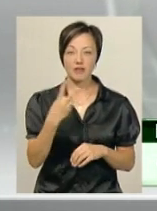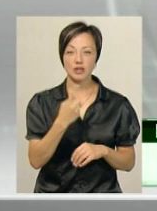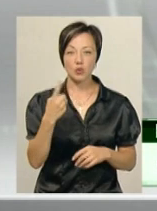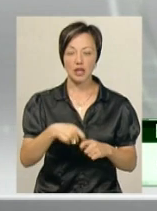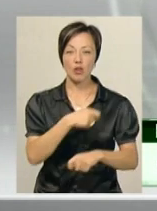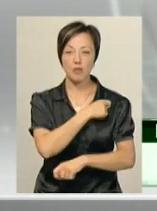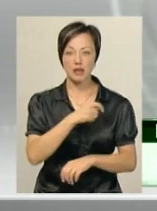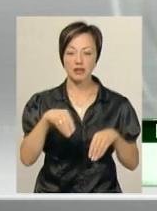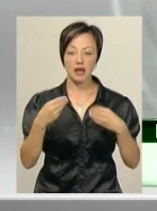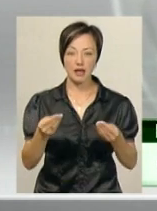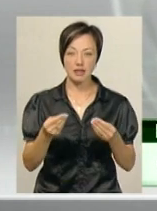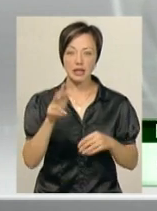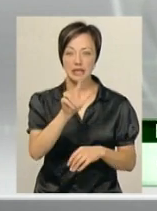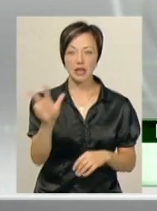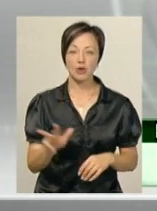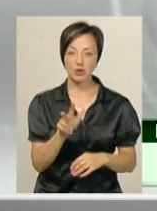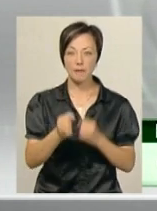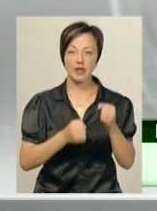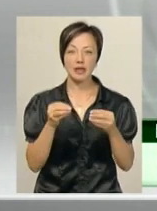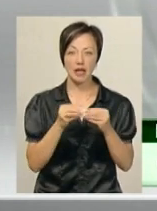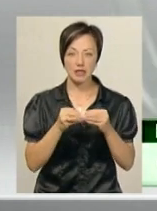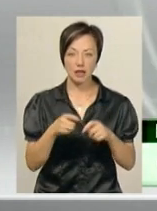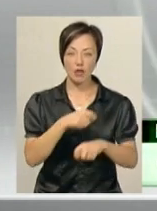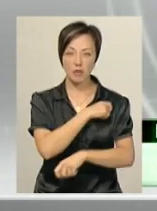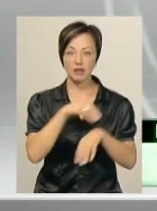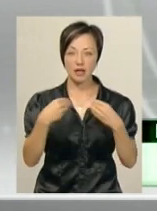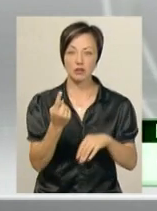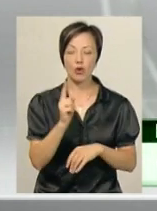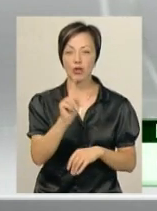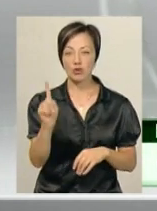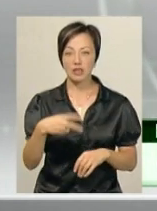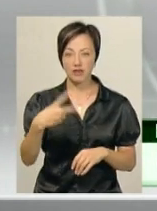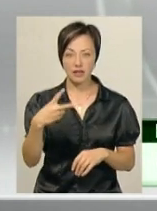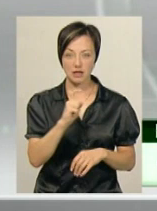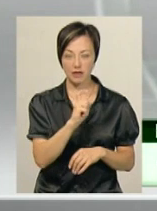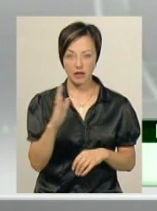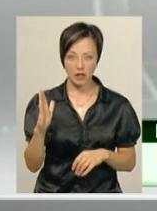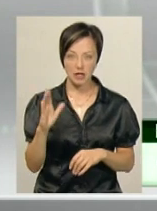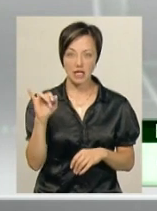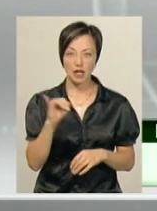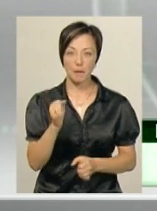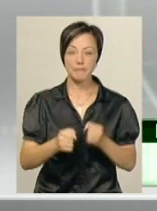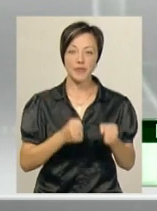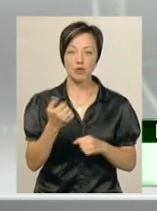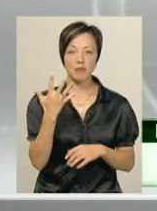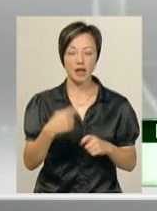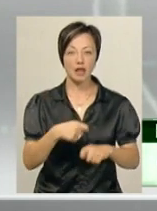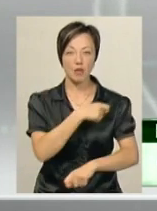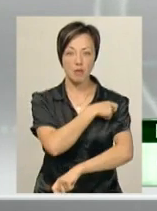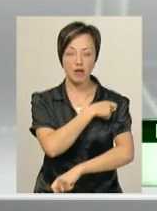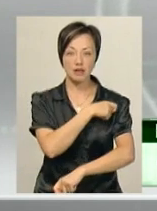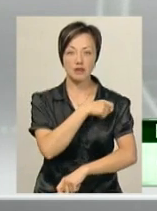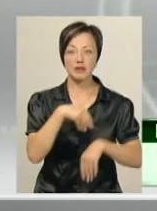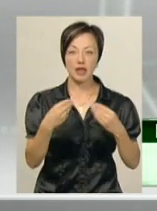кілометр дається 3 години, у бігу на 10 кілометрів дається 1 година 20 хвилин, і у бігу на 5 кілометрів